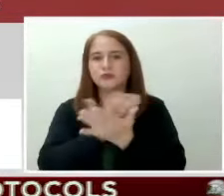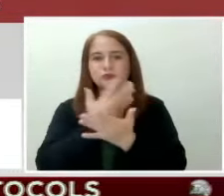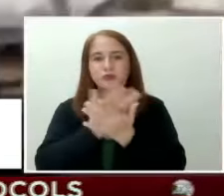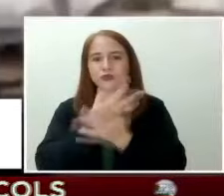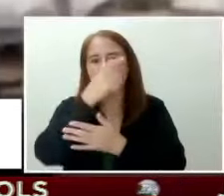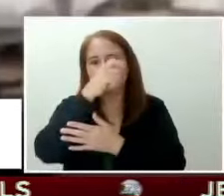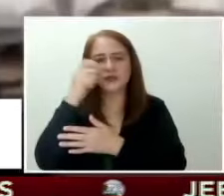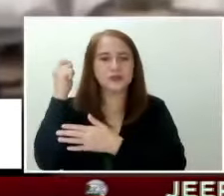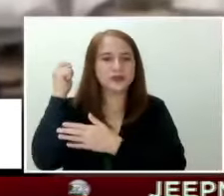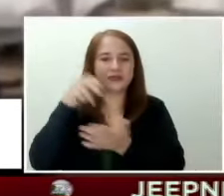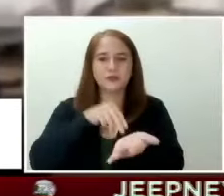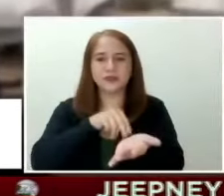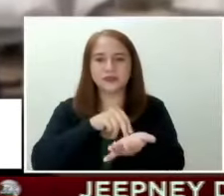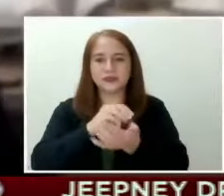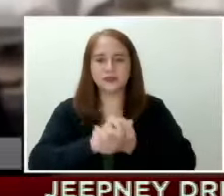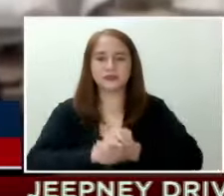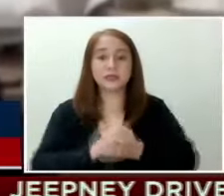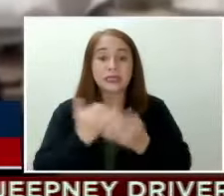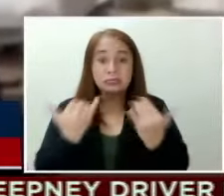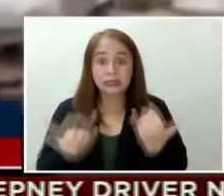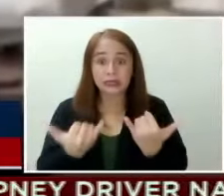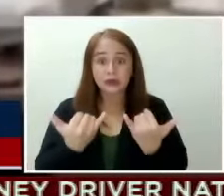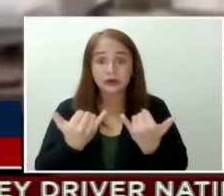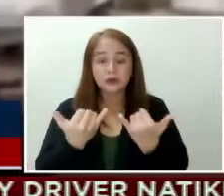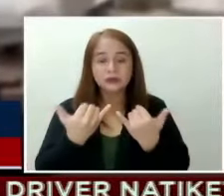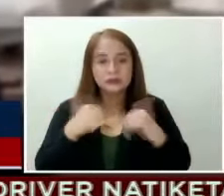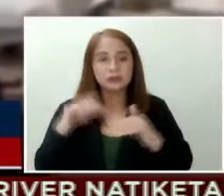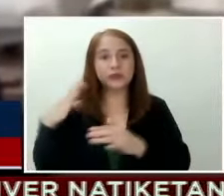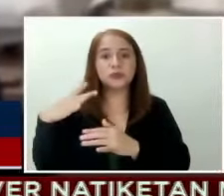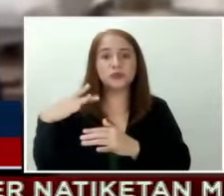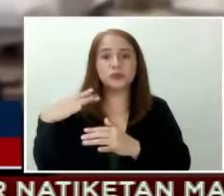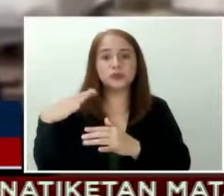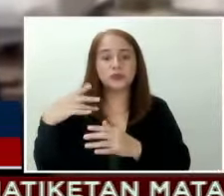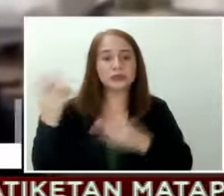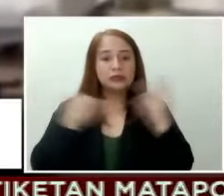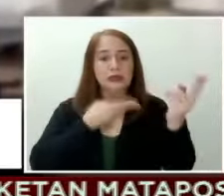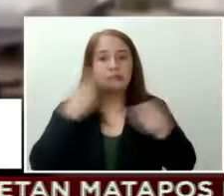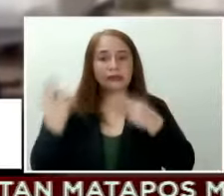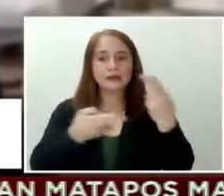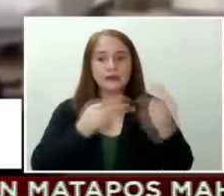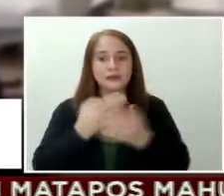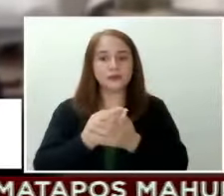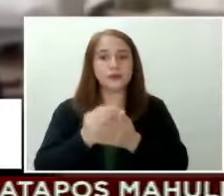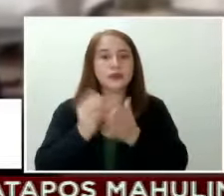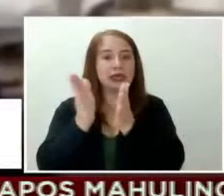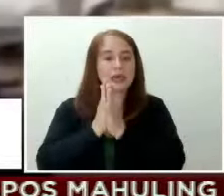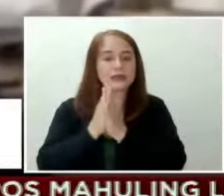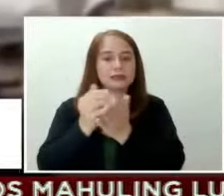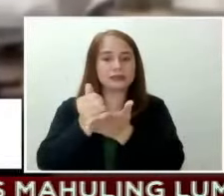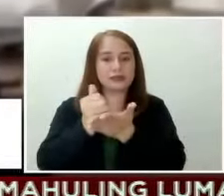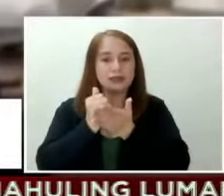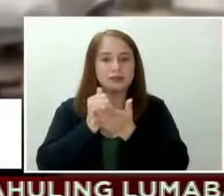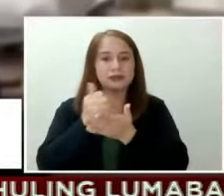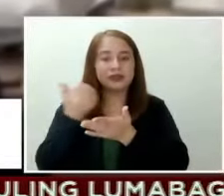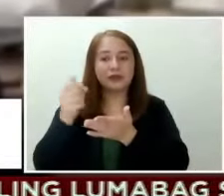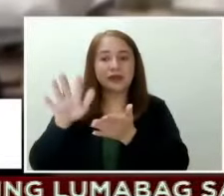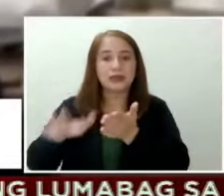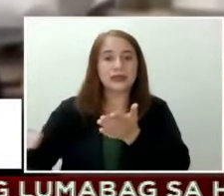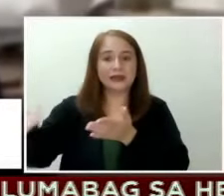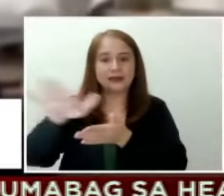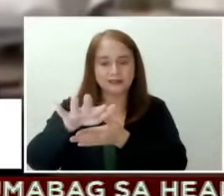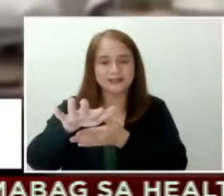mga nurses. Habang tayo ay nagaantay ng hiring, ay naghingi tayo ng tulong doon sa mga areas na mga